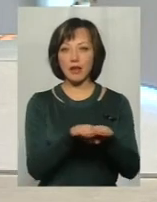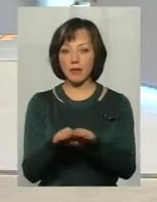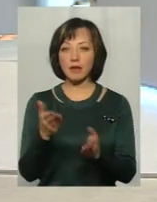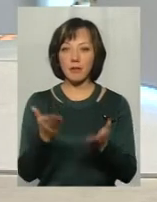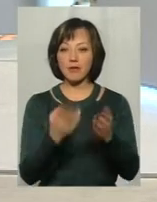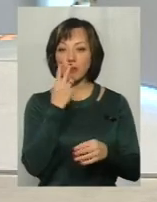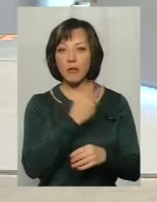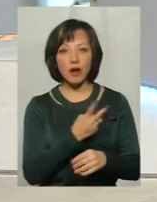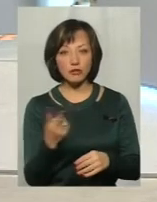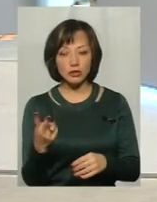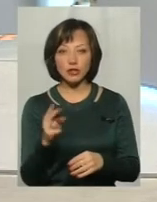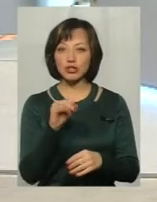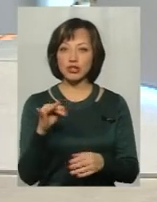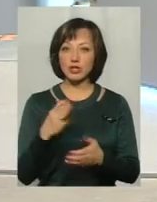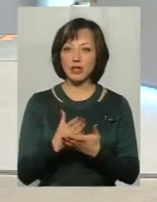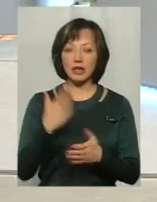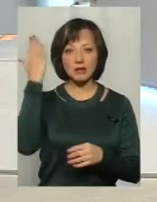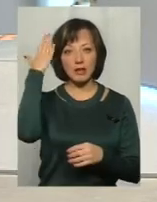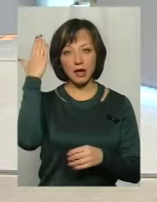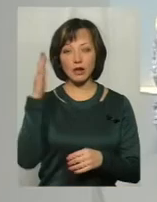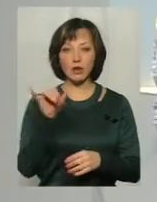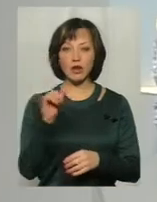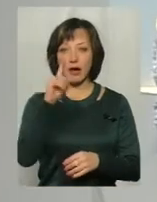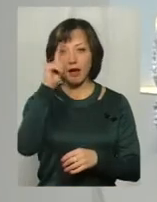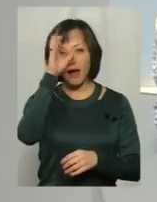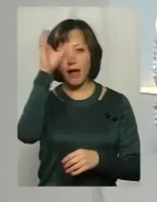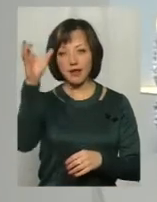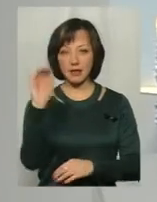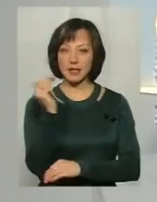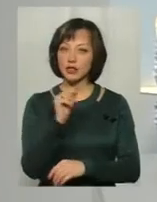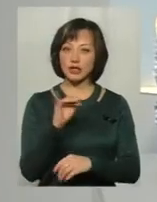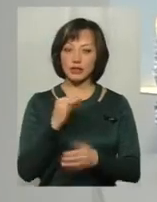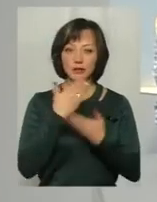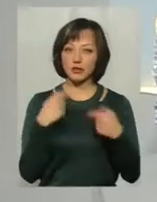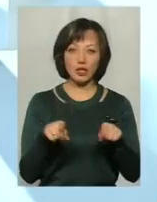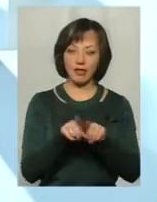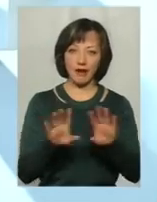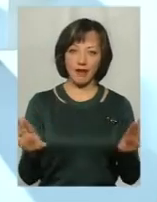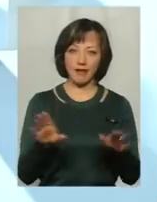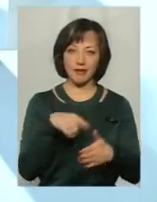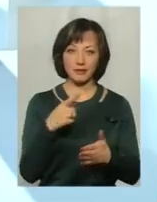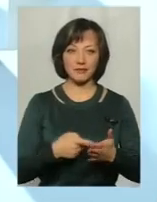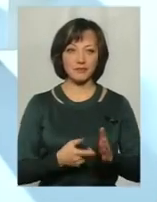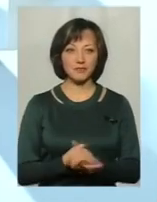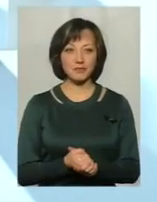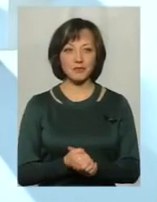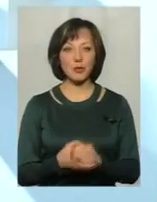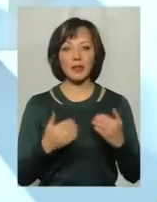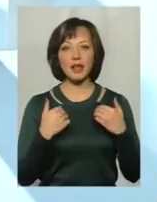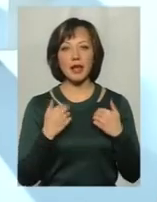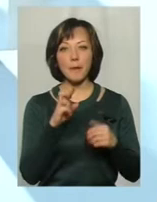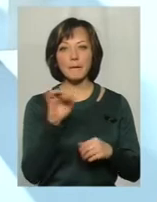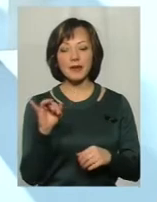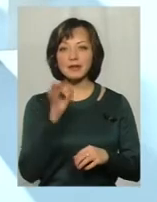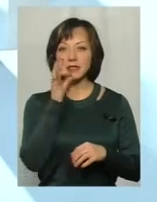напевно, бачите, чи є задатки генія, чи ні. Чи не так? Я б сказав би, що